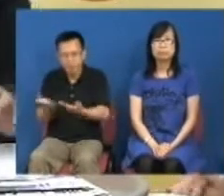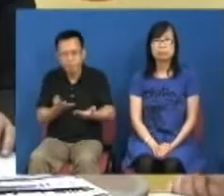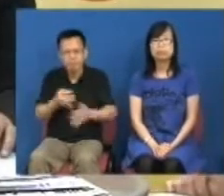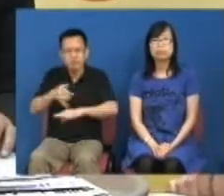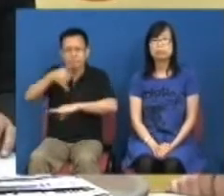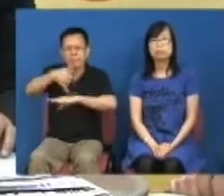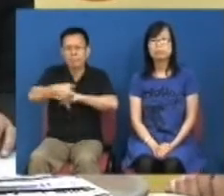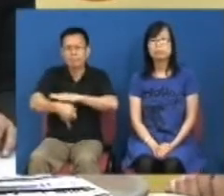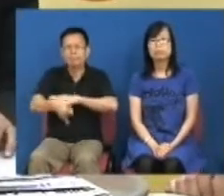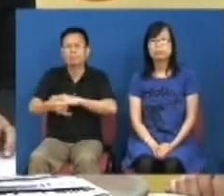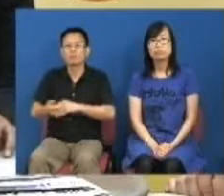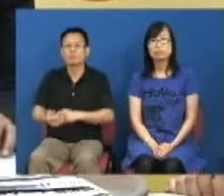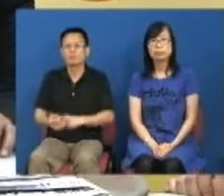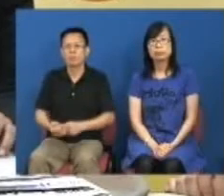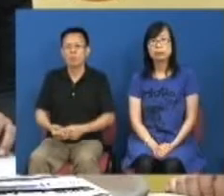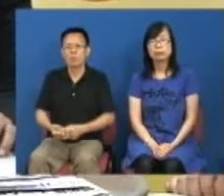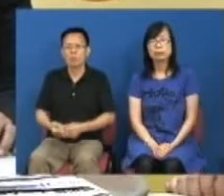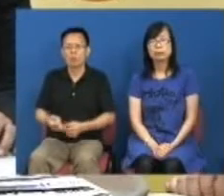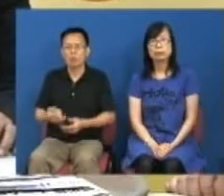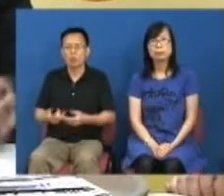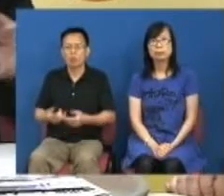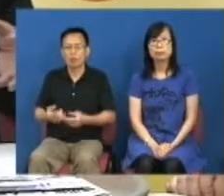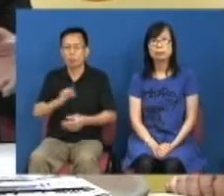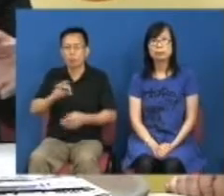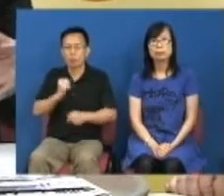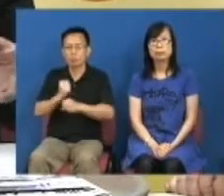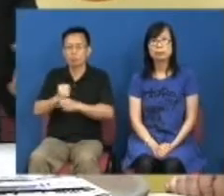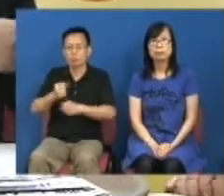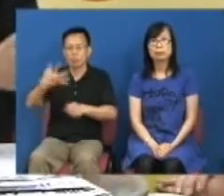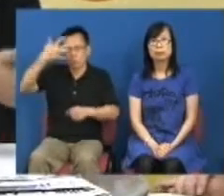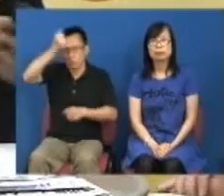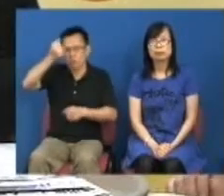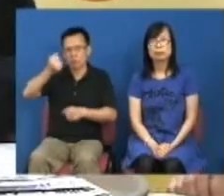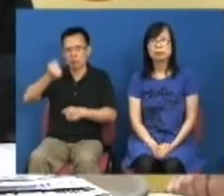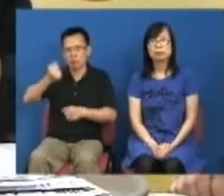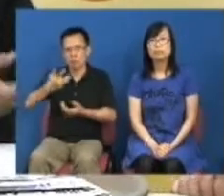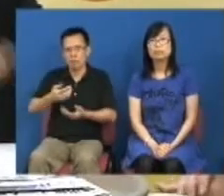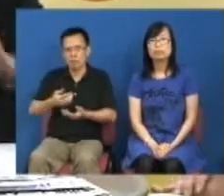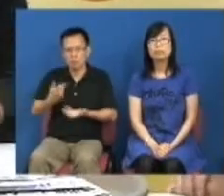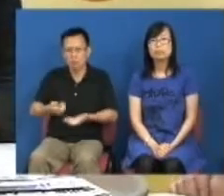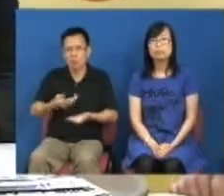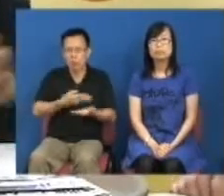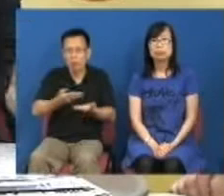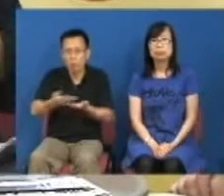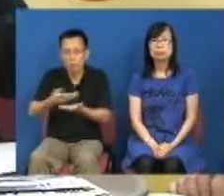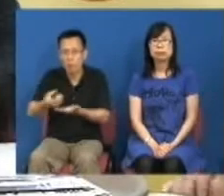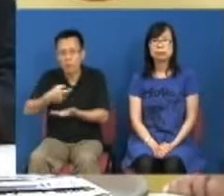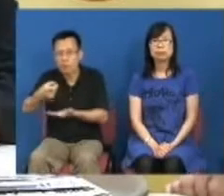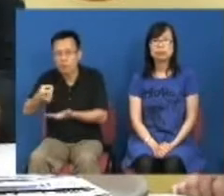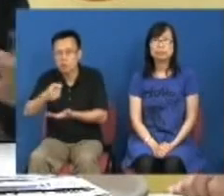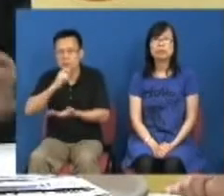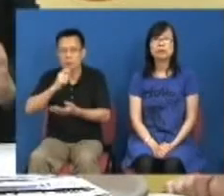首的崗位派钱终于有着落有时间表